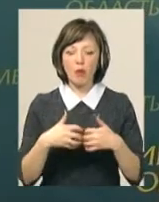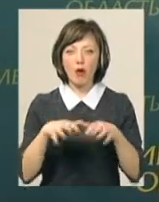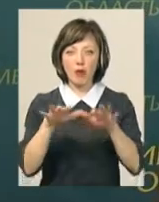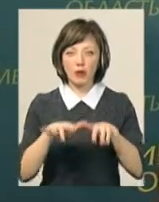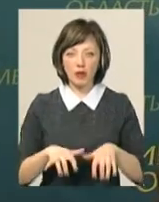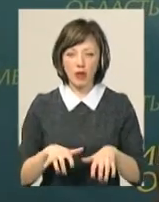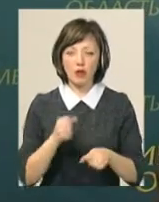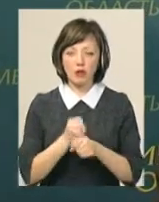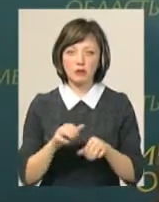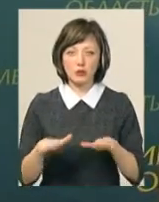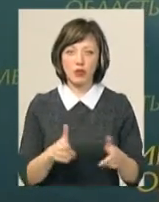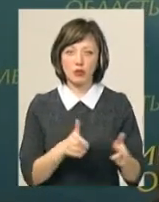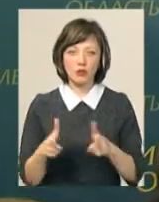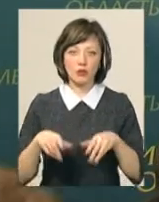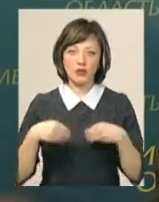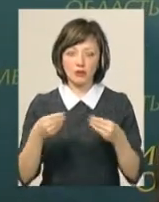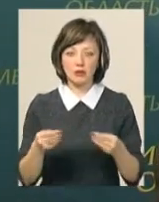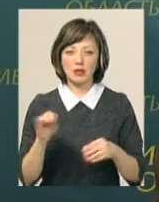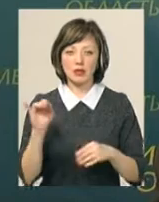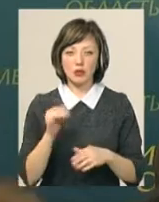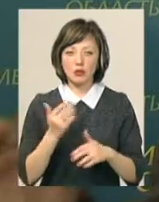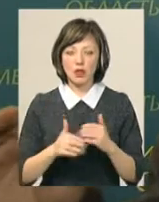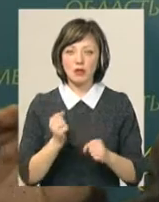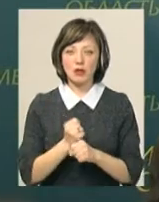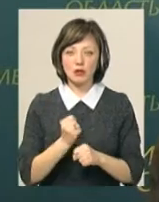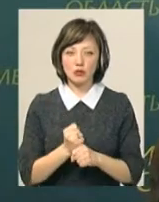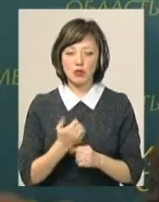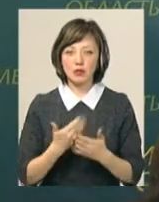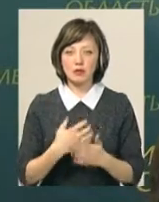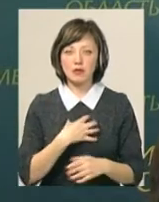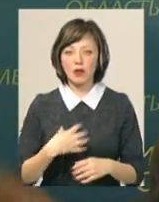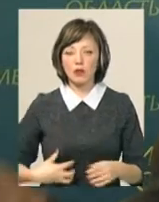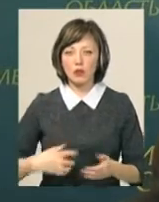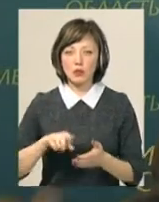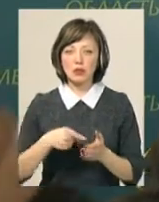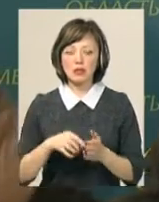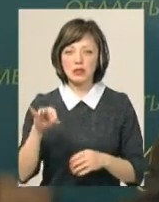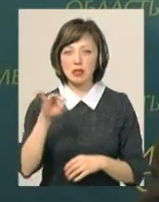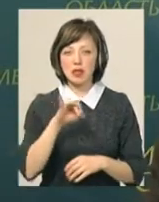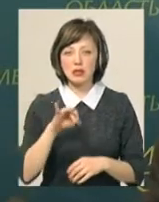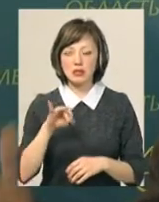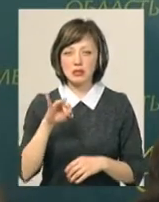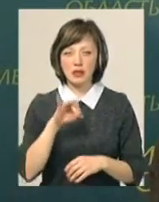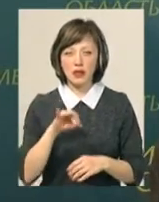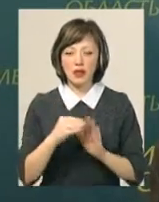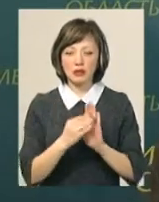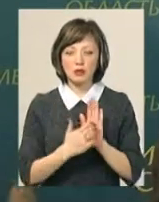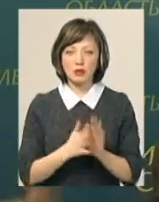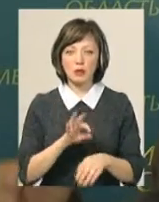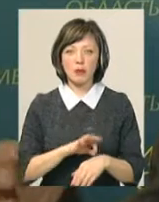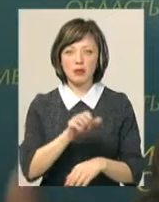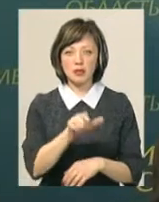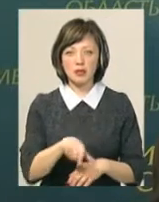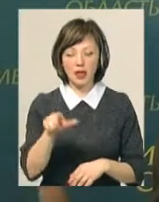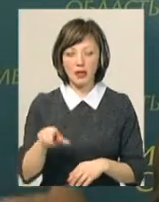робочі місця, ми готові вже надавати. І вже працюють, наприклад, в Славуті, Зяславі, вони реєструють пацієнтів